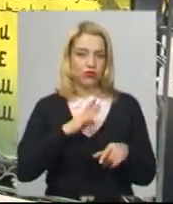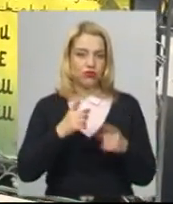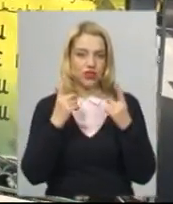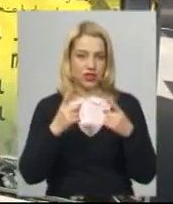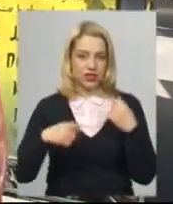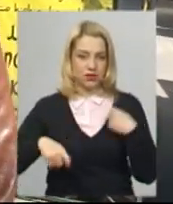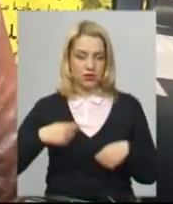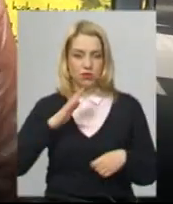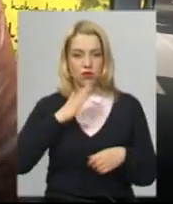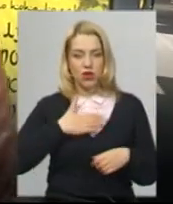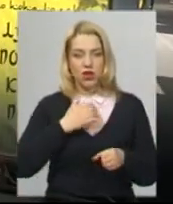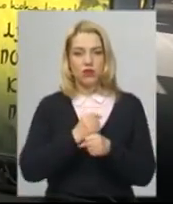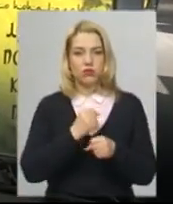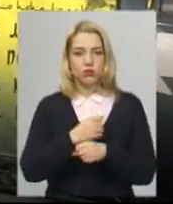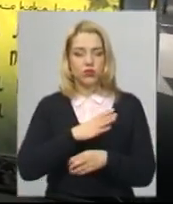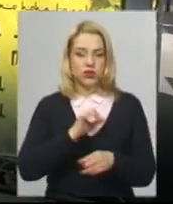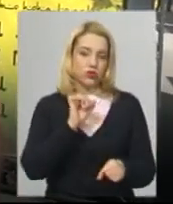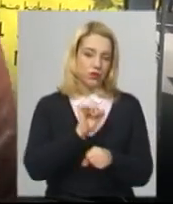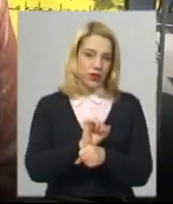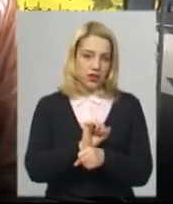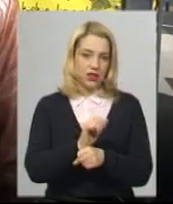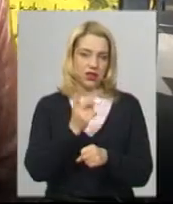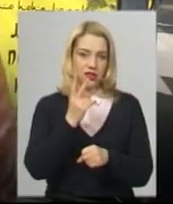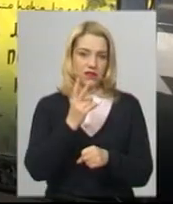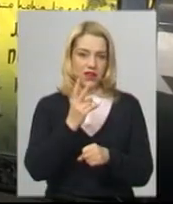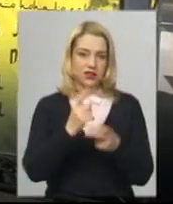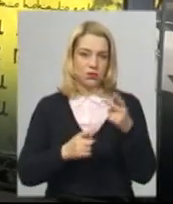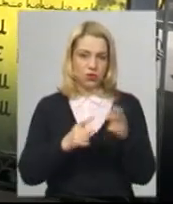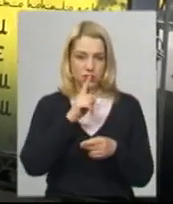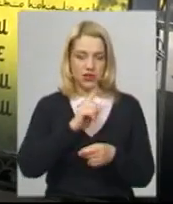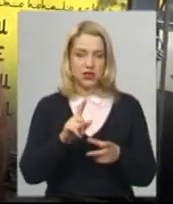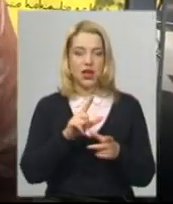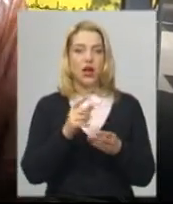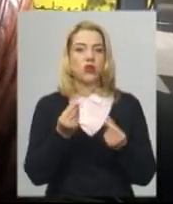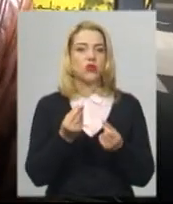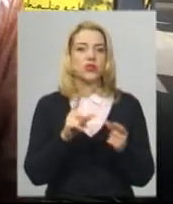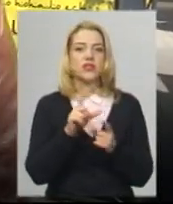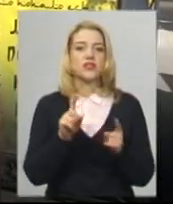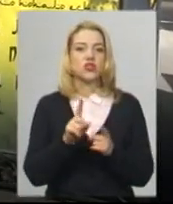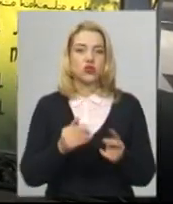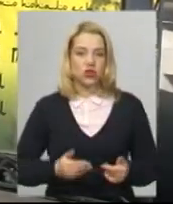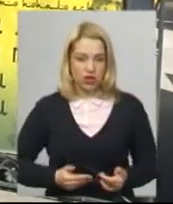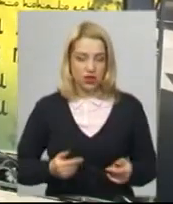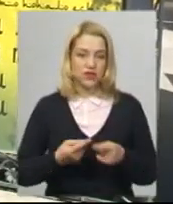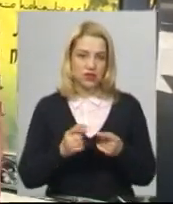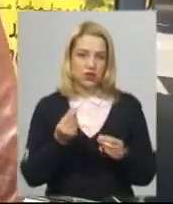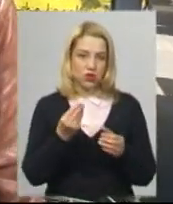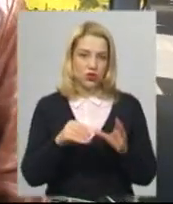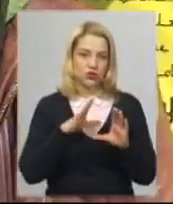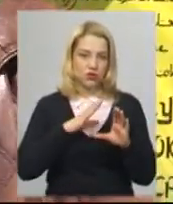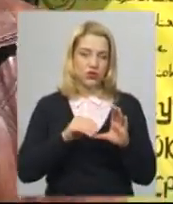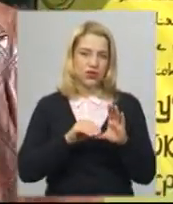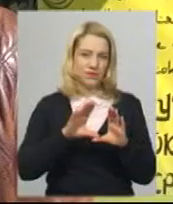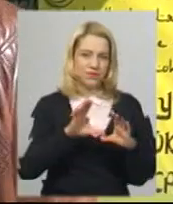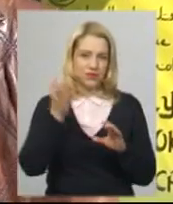Моя діяльність була призупинена цих два з лишнім місяця. За що жив, за збереження, які в нас не